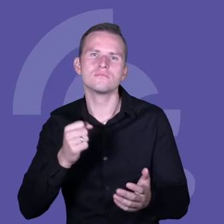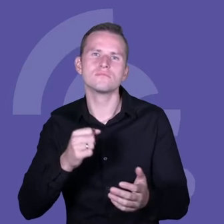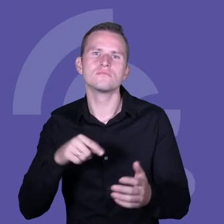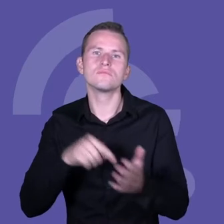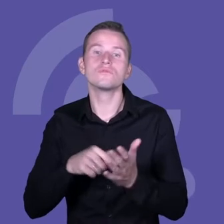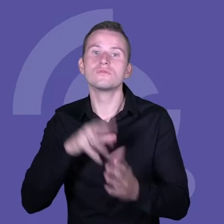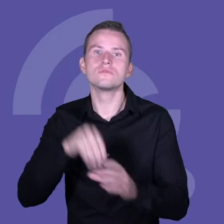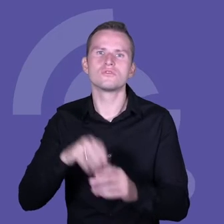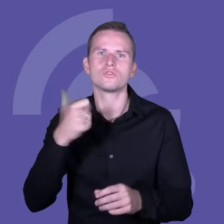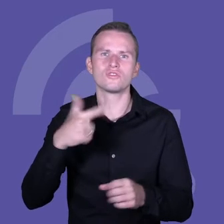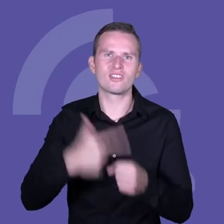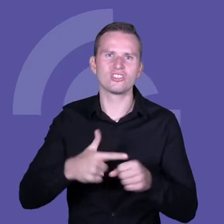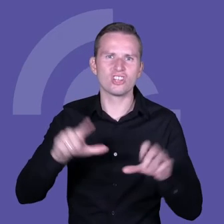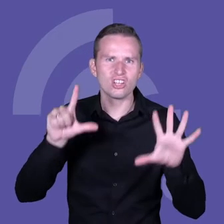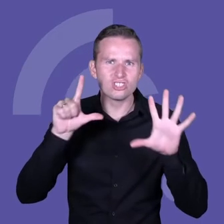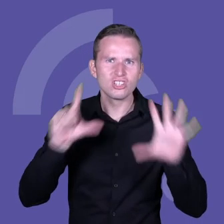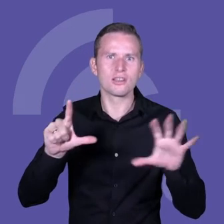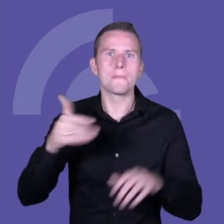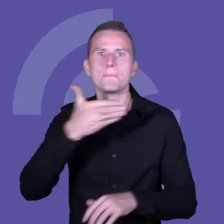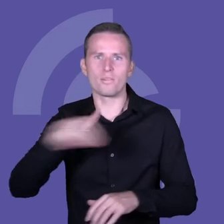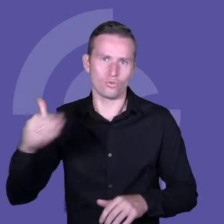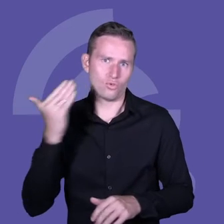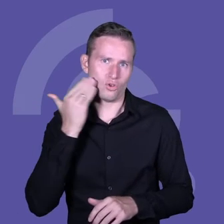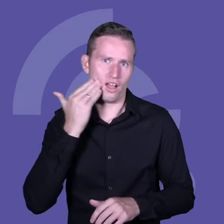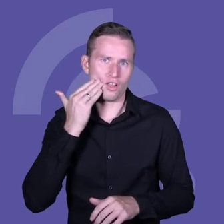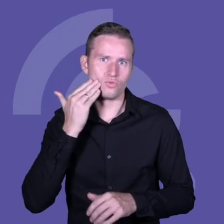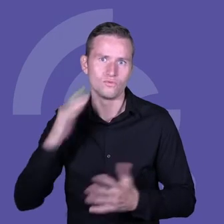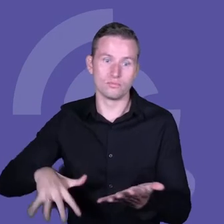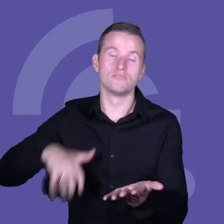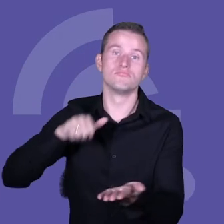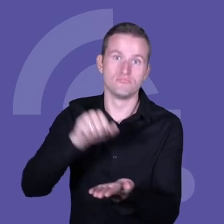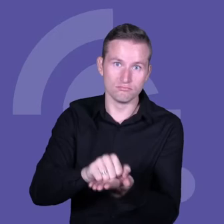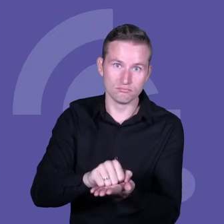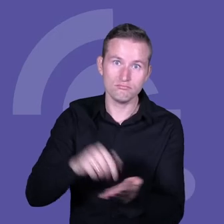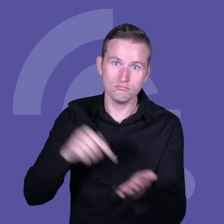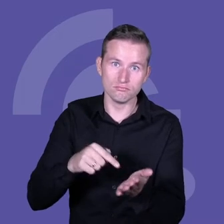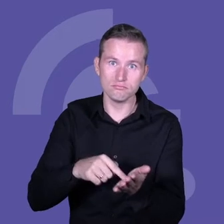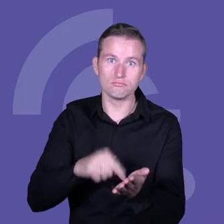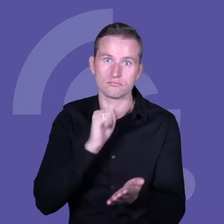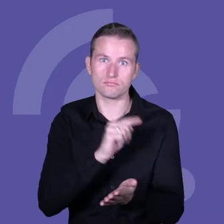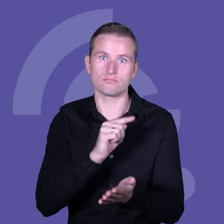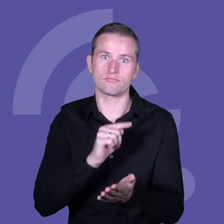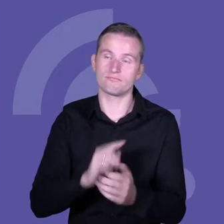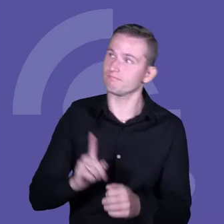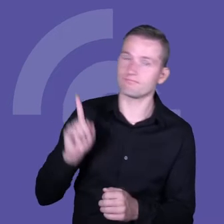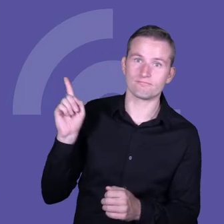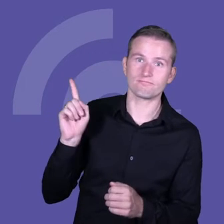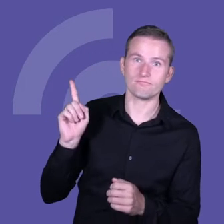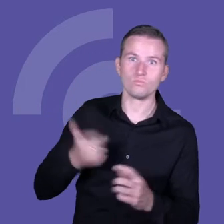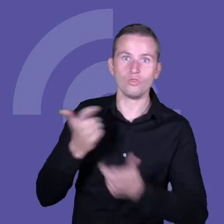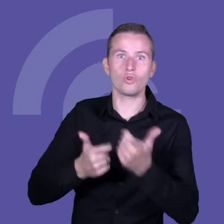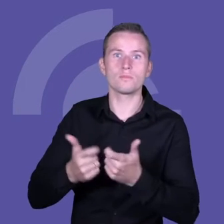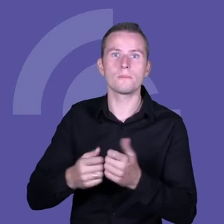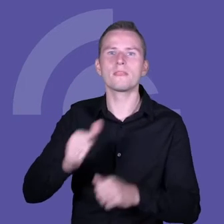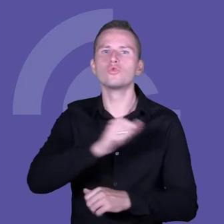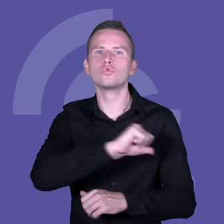milionów dolarów po to, żeby coś takiego zwanego super truckiem powstało.